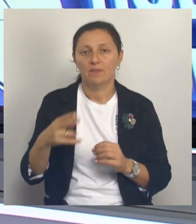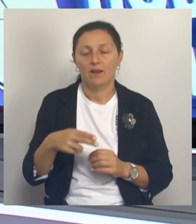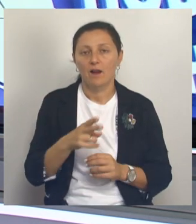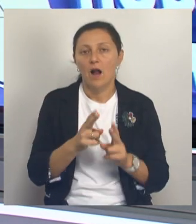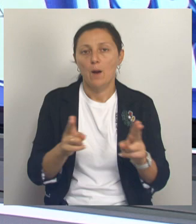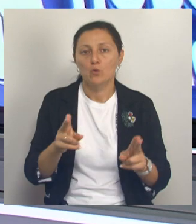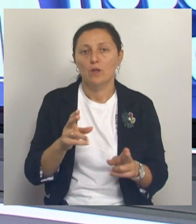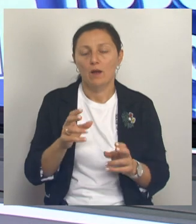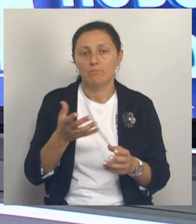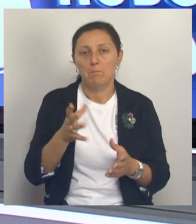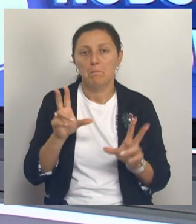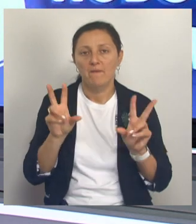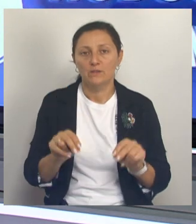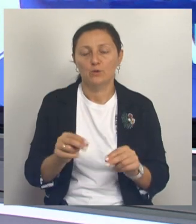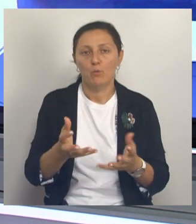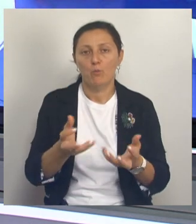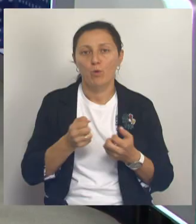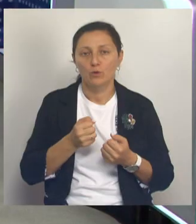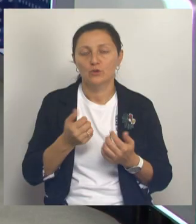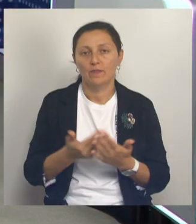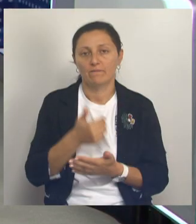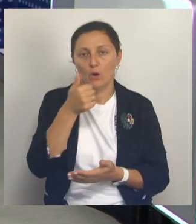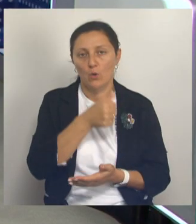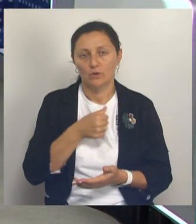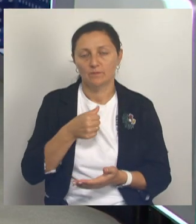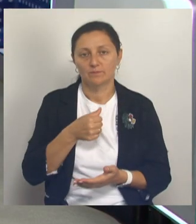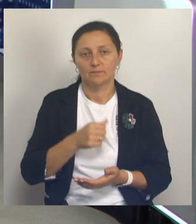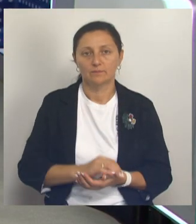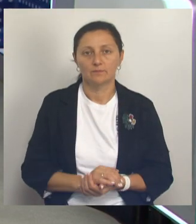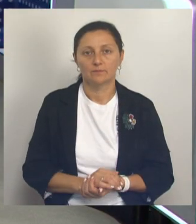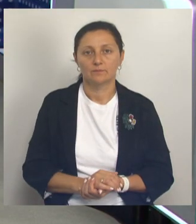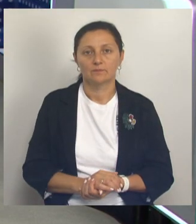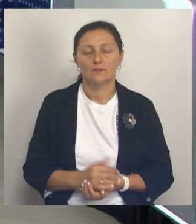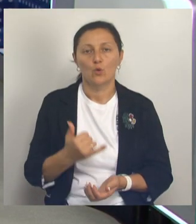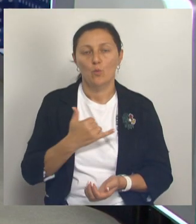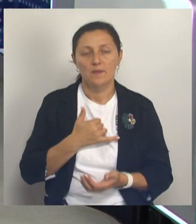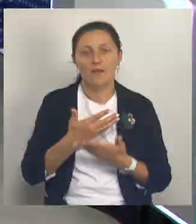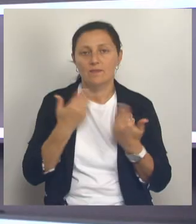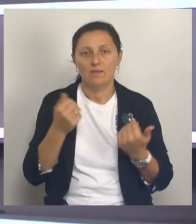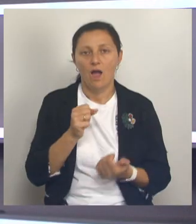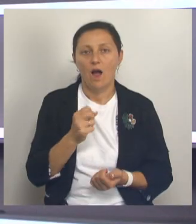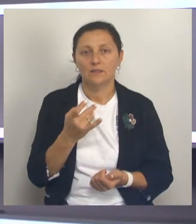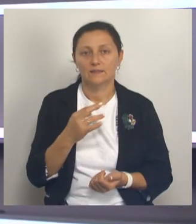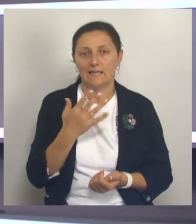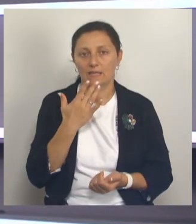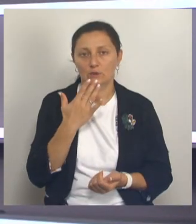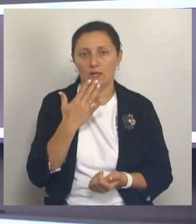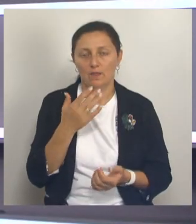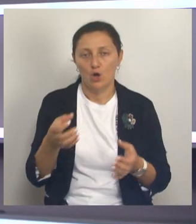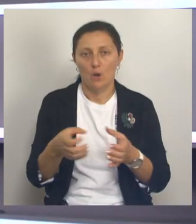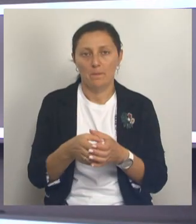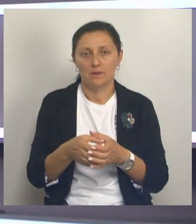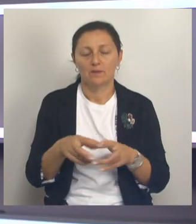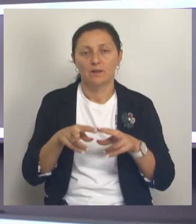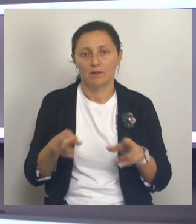повезет получить долгожданные дивиденды в качестве новогоднего подарка. Эх, а у меня вот, Миш, нет акций иностранных компаний. Ну, как, собственно говоря, и